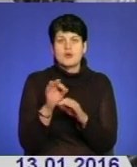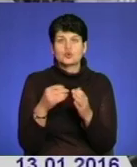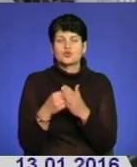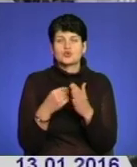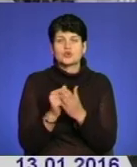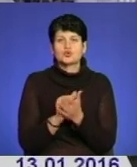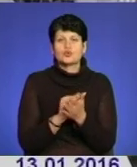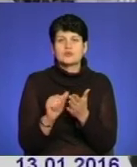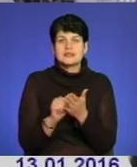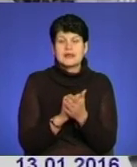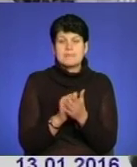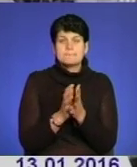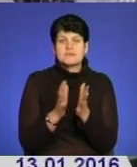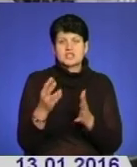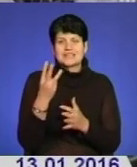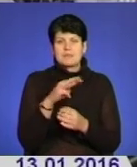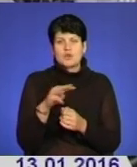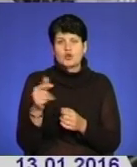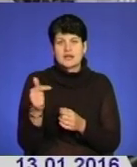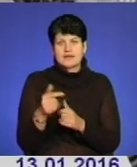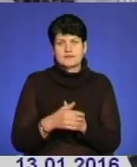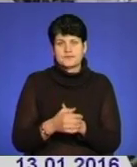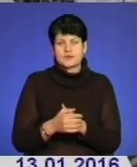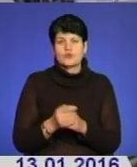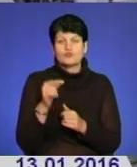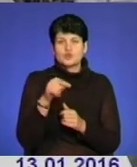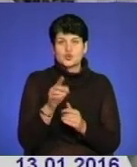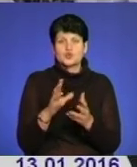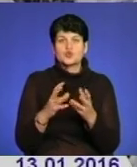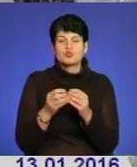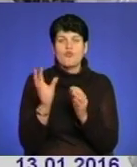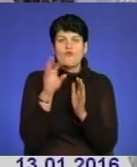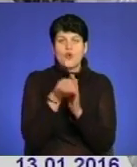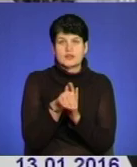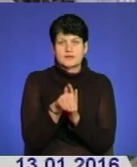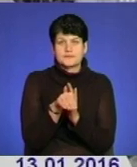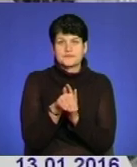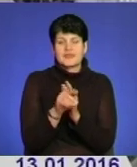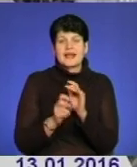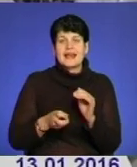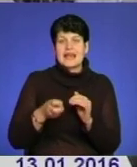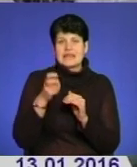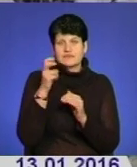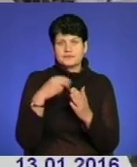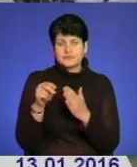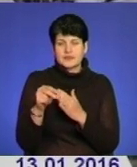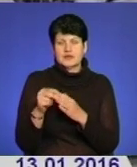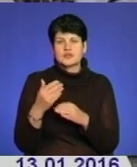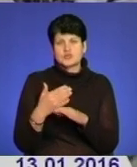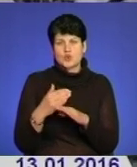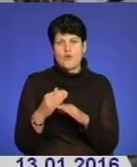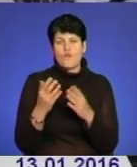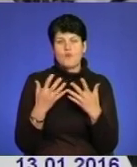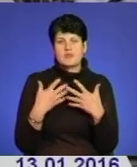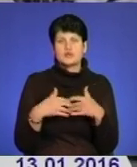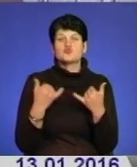документації більше, як 3 мільйона гривень. В цю суму входить і ліфт, придбання ліфта, і часткового обладнання,